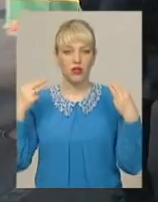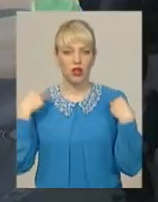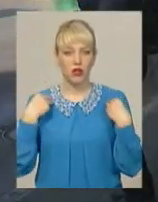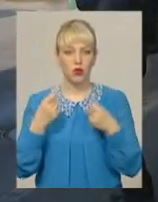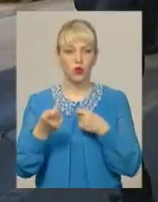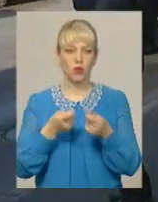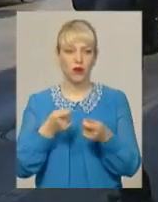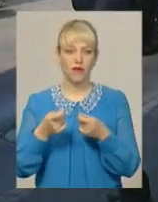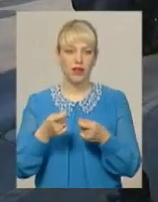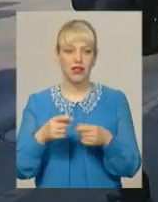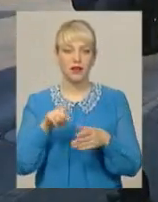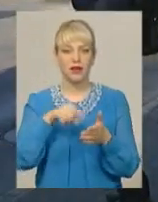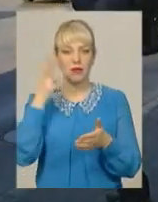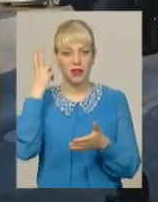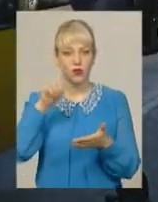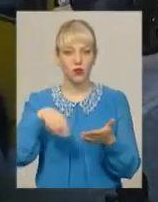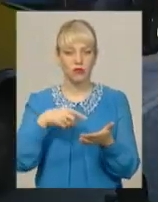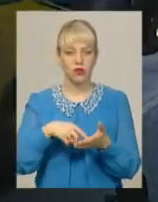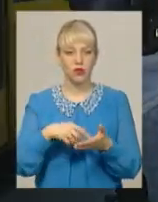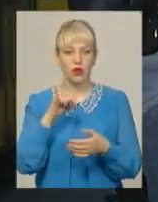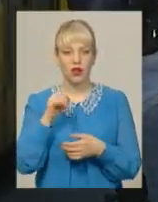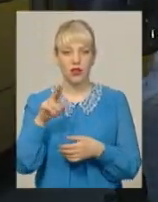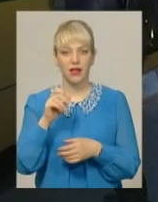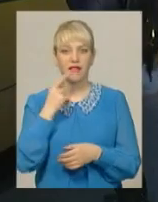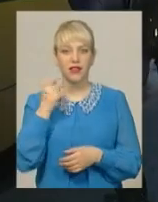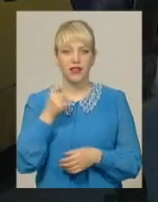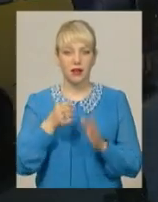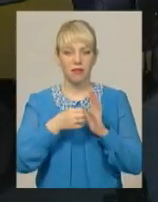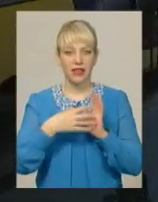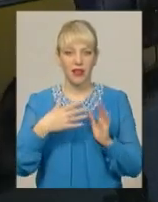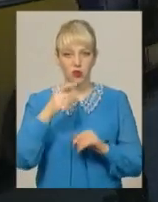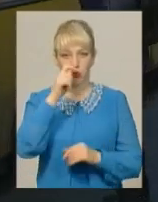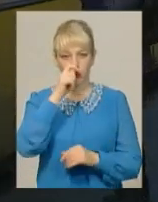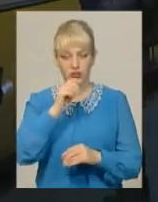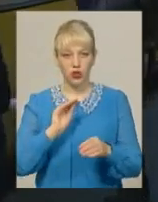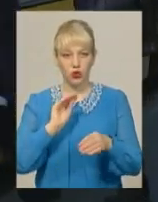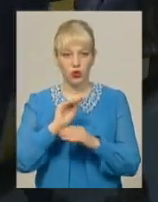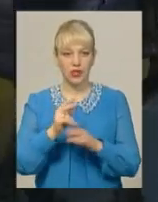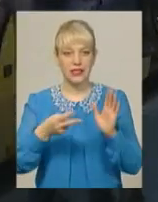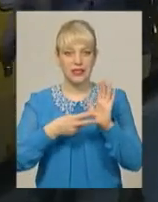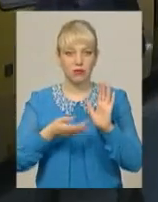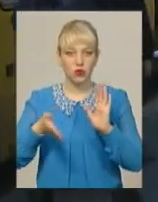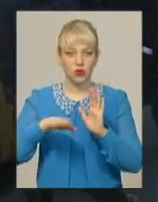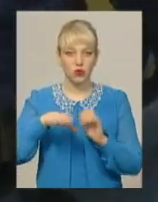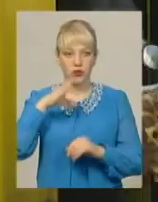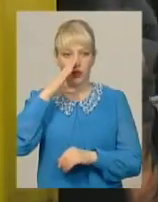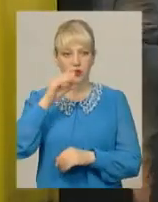транспорту Хмельницької міської ради Сергій Шепурев. У неділю, 15 квітня, додадуть сім одиниць транспорту.